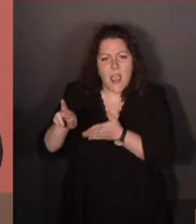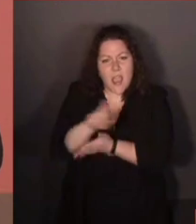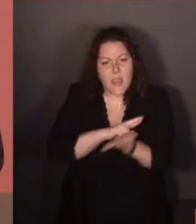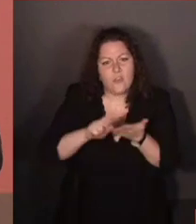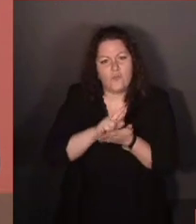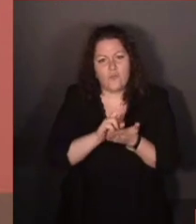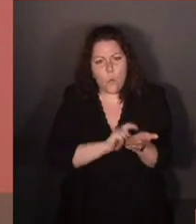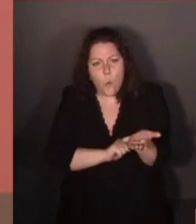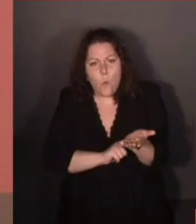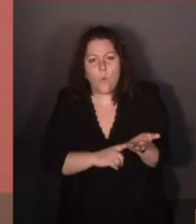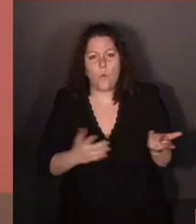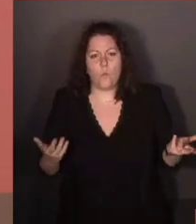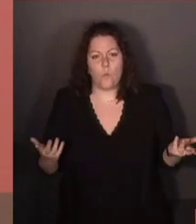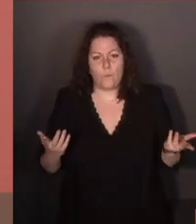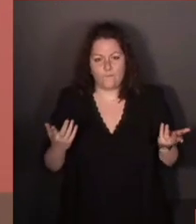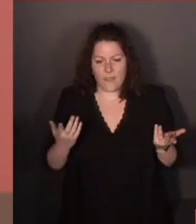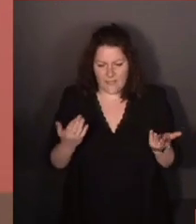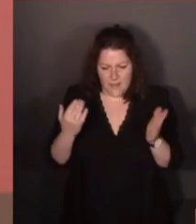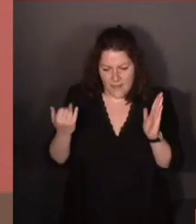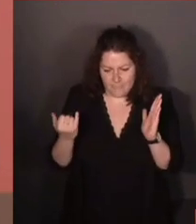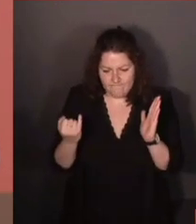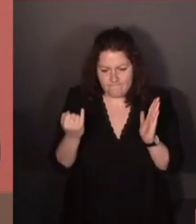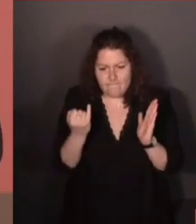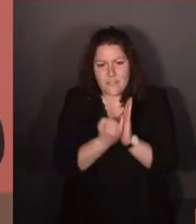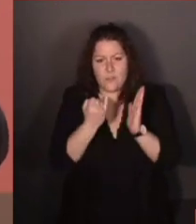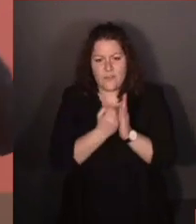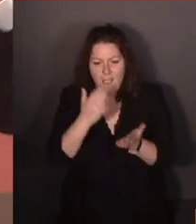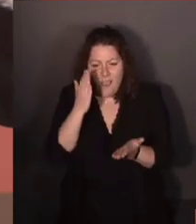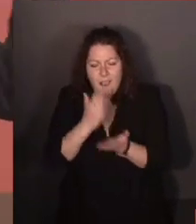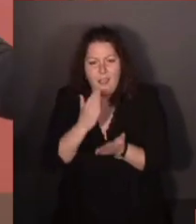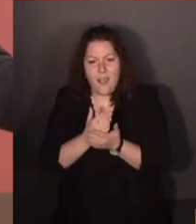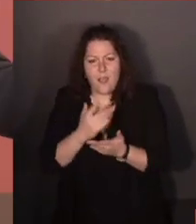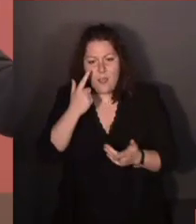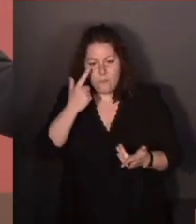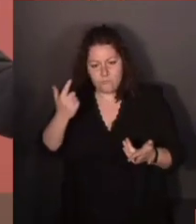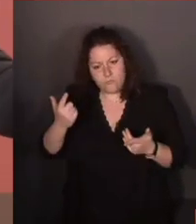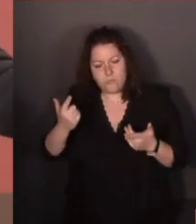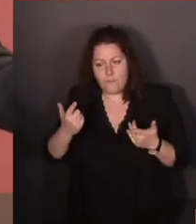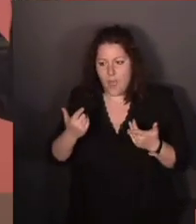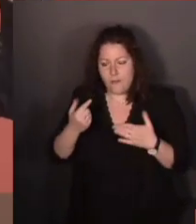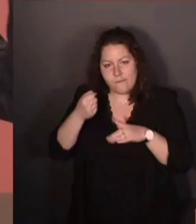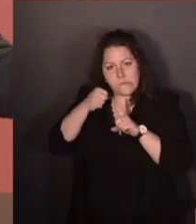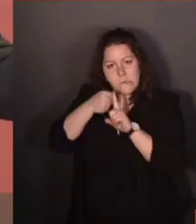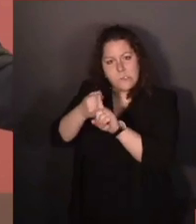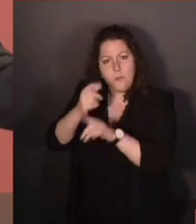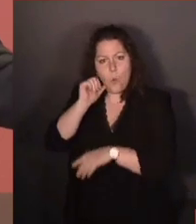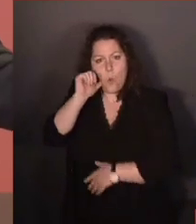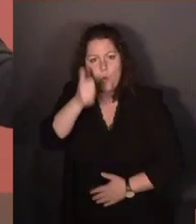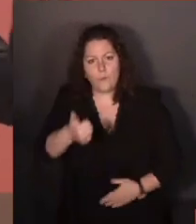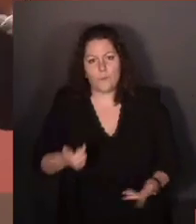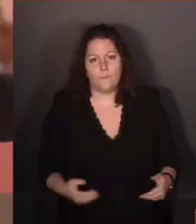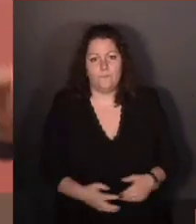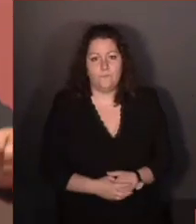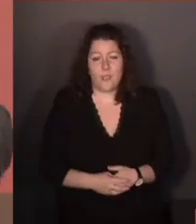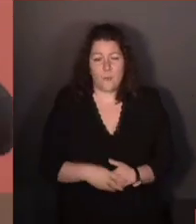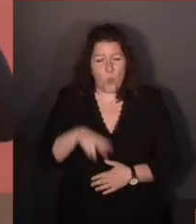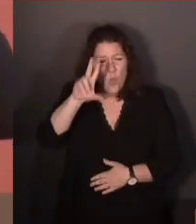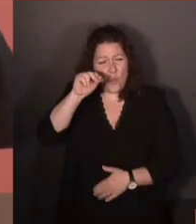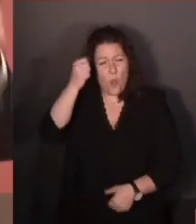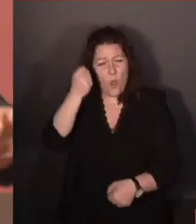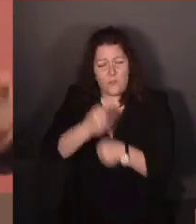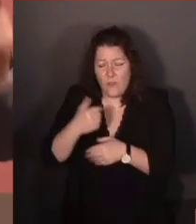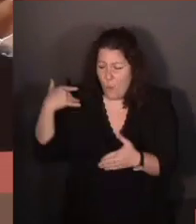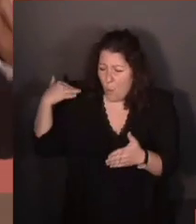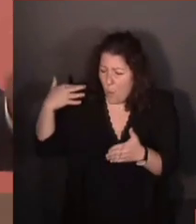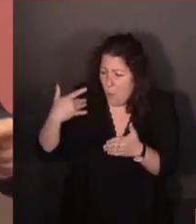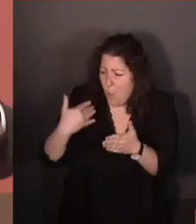proviens et de cette identité de classe qui doit nous rendre le rapport de force de demain. Pendant 30 ans, les puissants de ce monde n'ont pas arrêté de